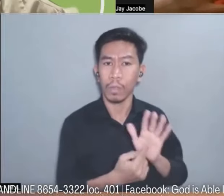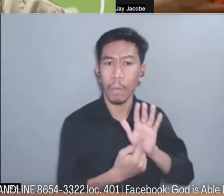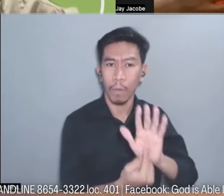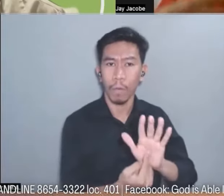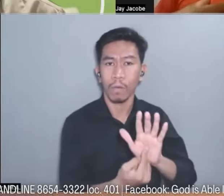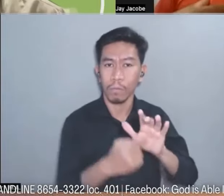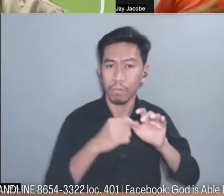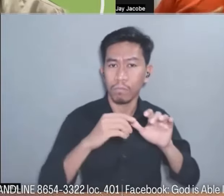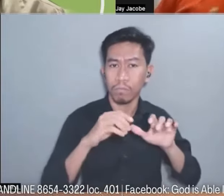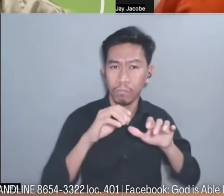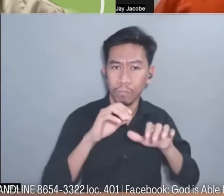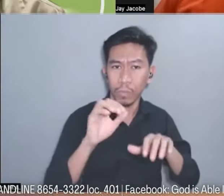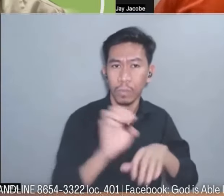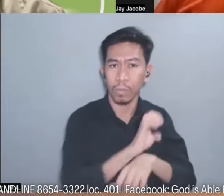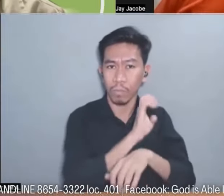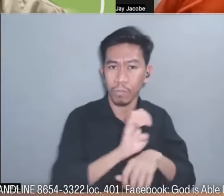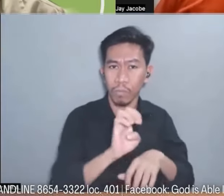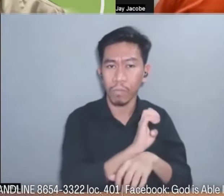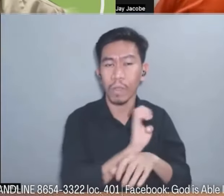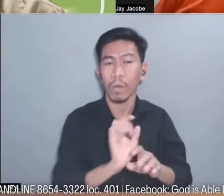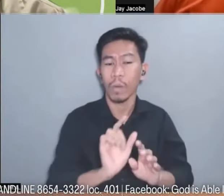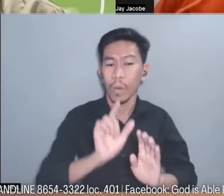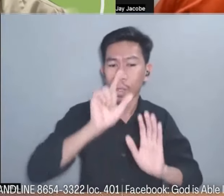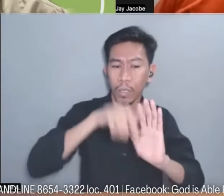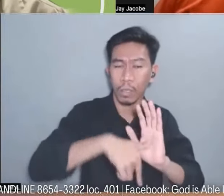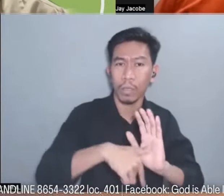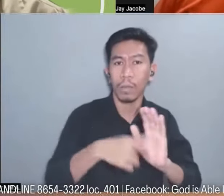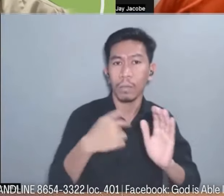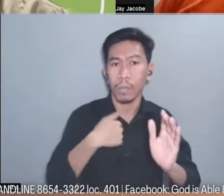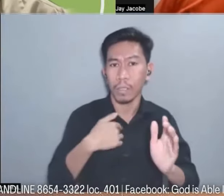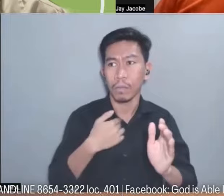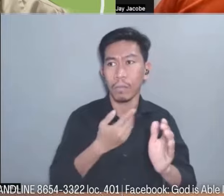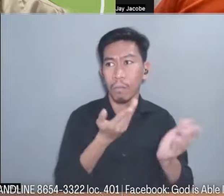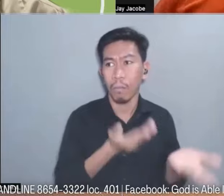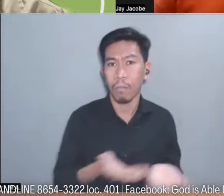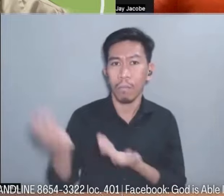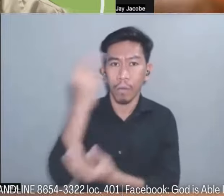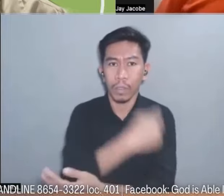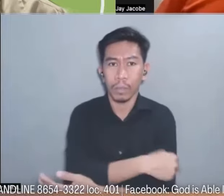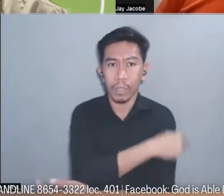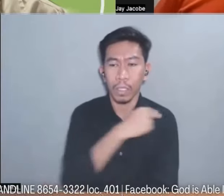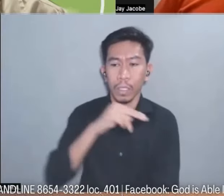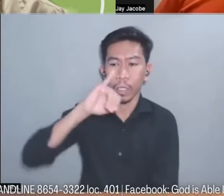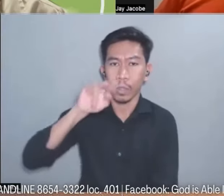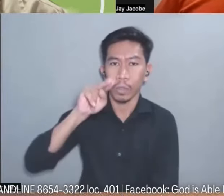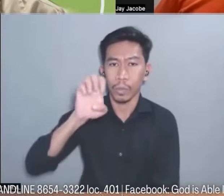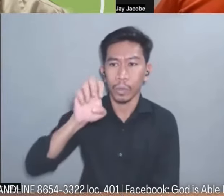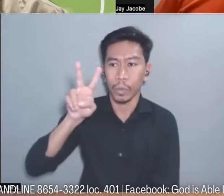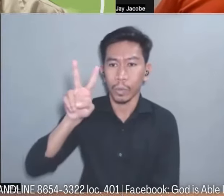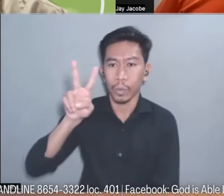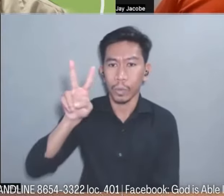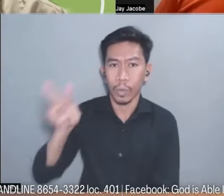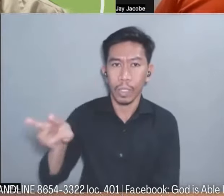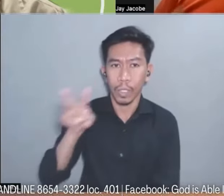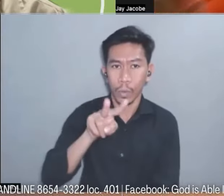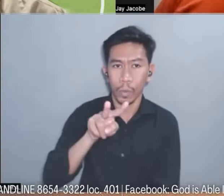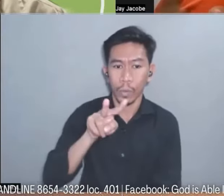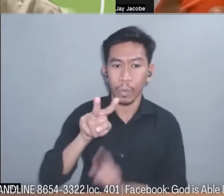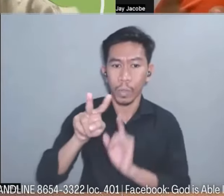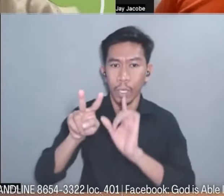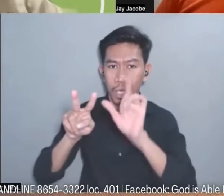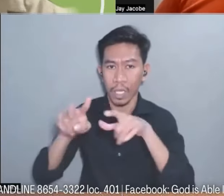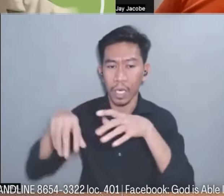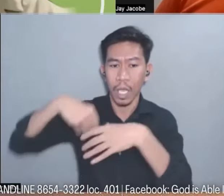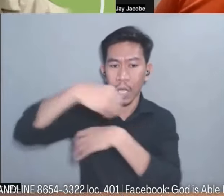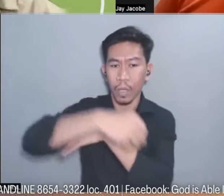hanggang sa yun po bumigay na po na-confine po ako na June 22 at dinistarch po ako na June 25 dahil naabot ko